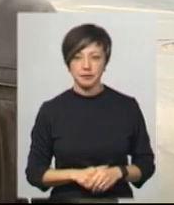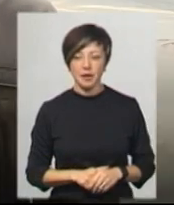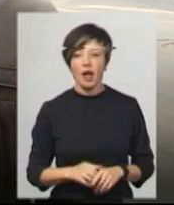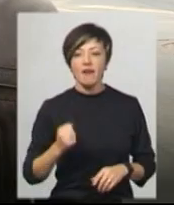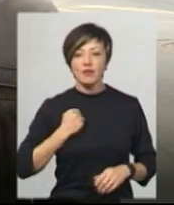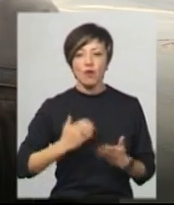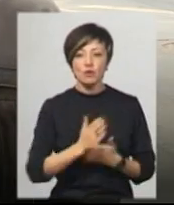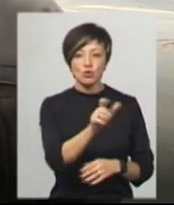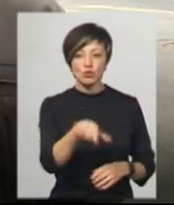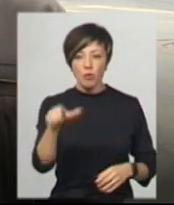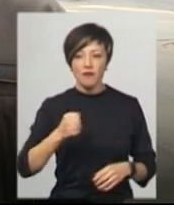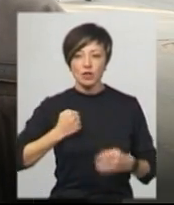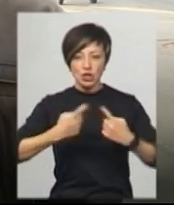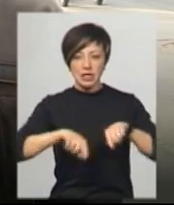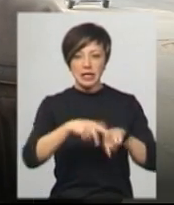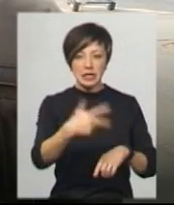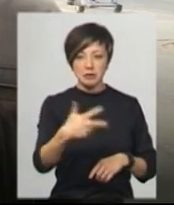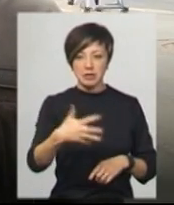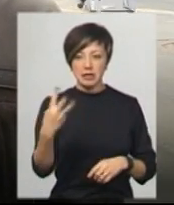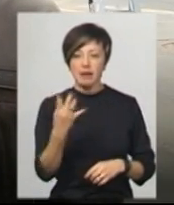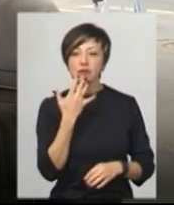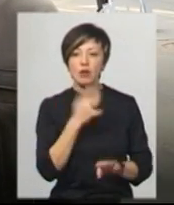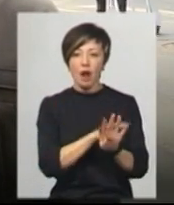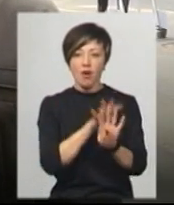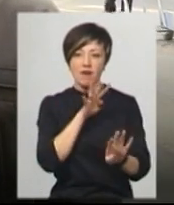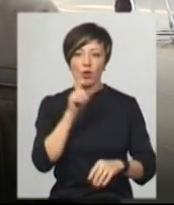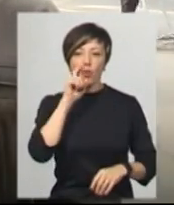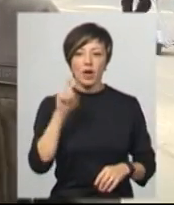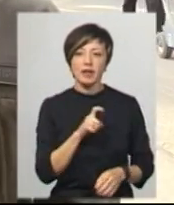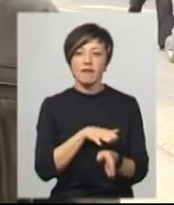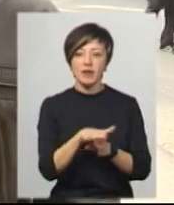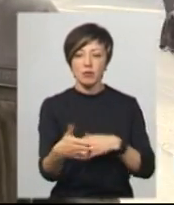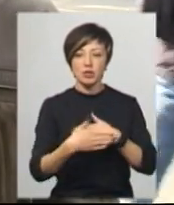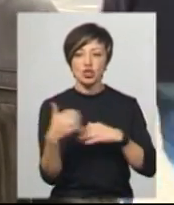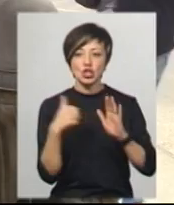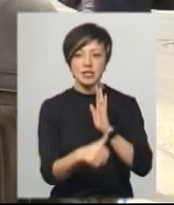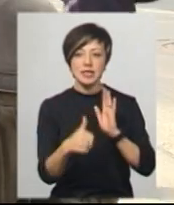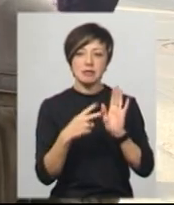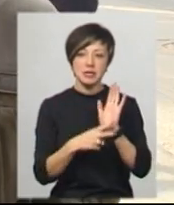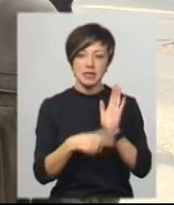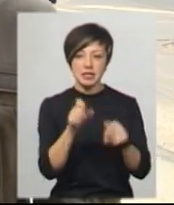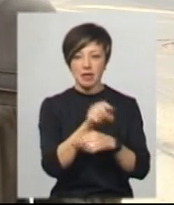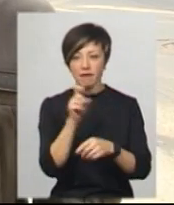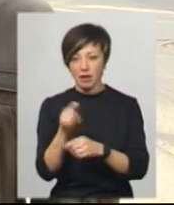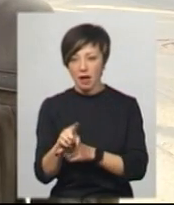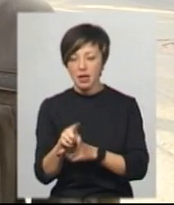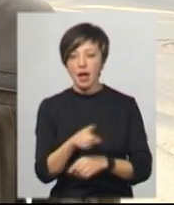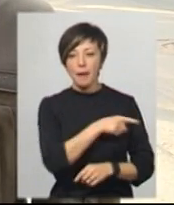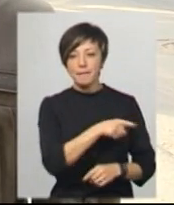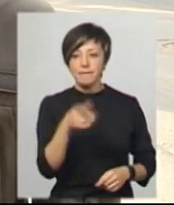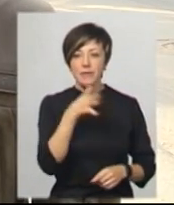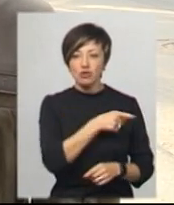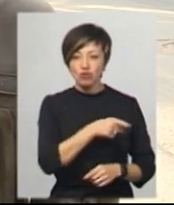Військовослужбовці військової частини 3053 Національної гвардії України виконали близько 60-70 завдань. Під час